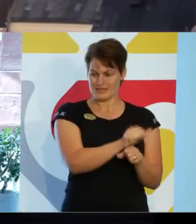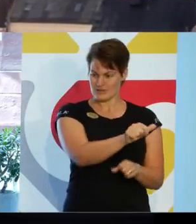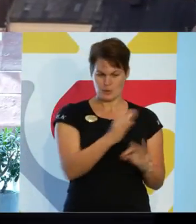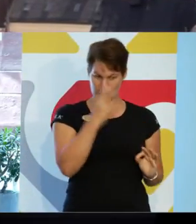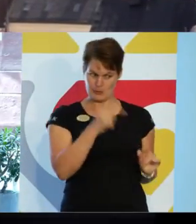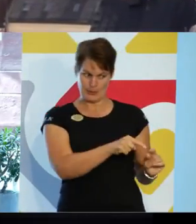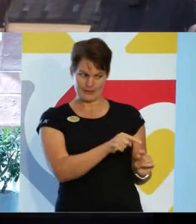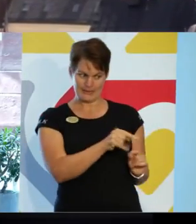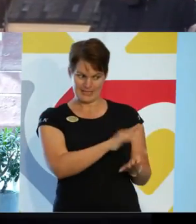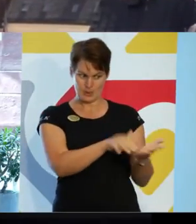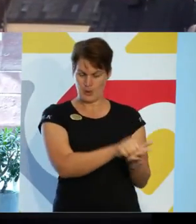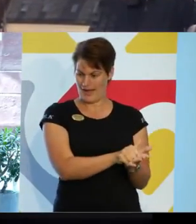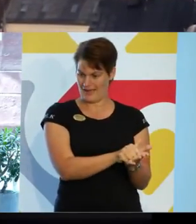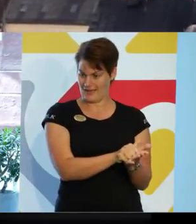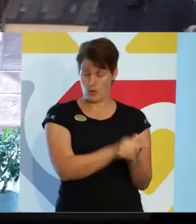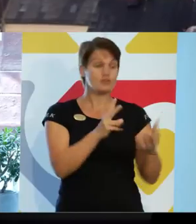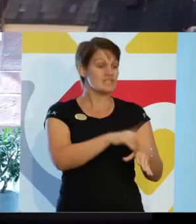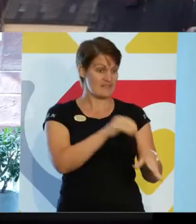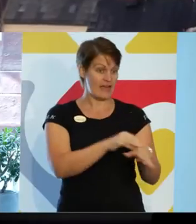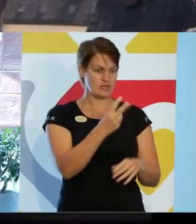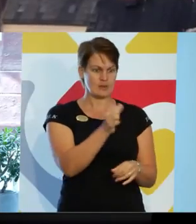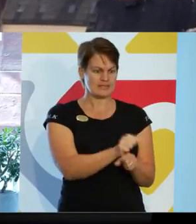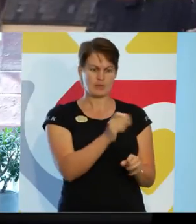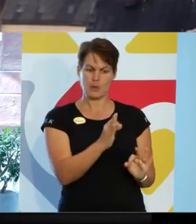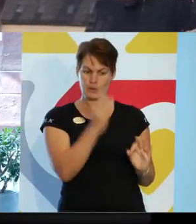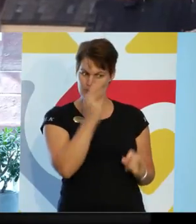ut i Skåne och i Sverige 2016?